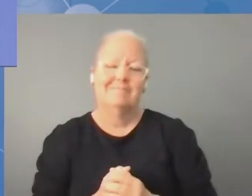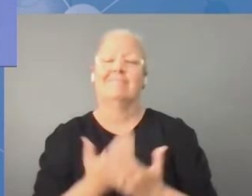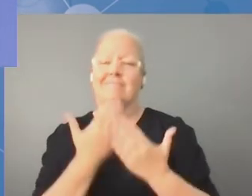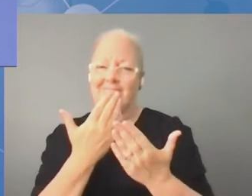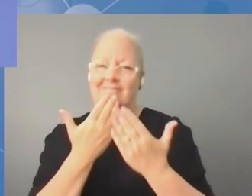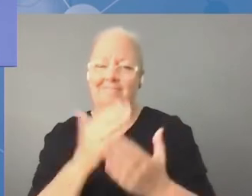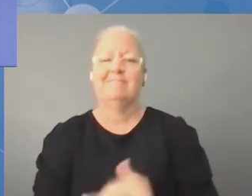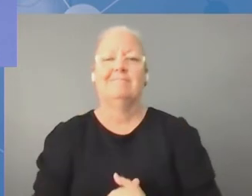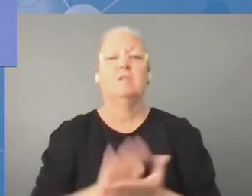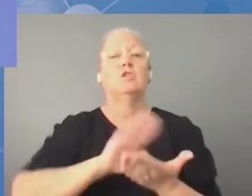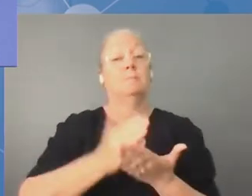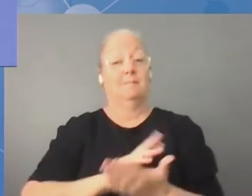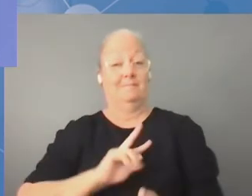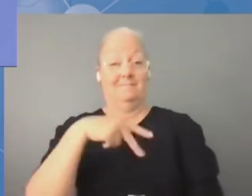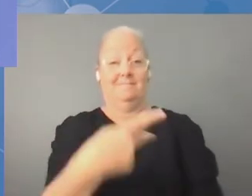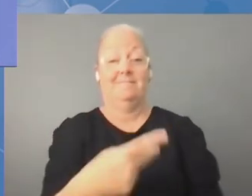Bardzo dziękuję.